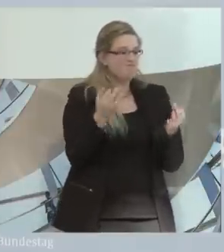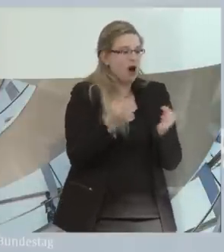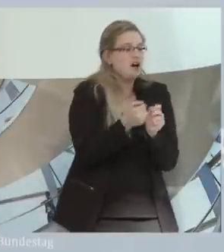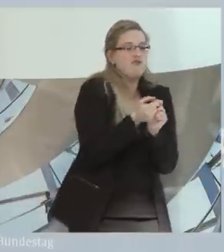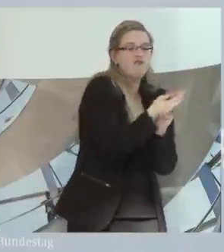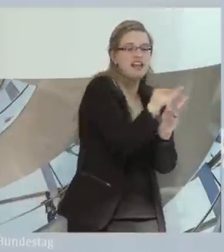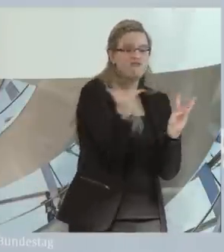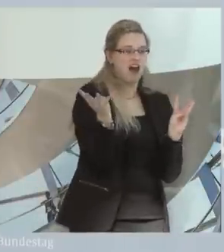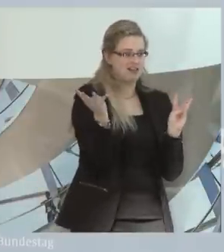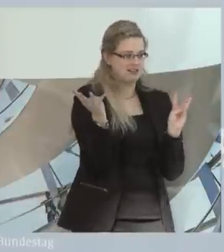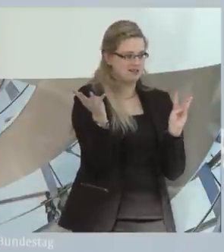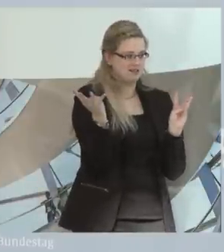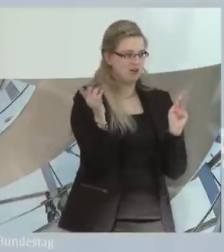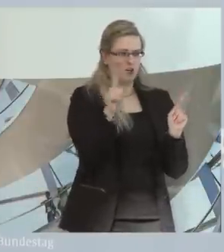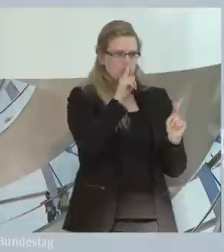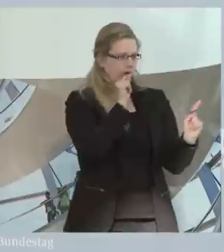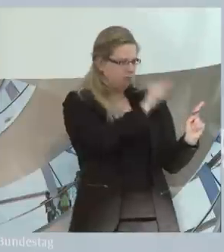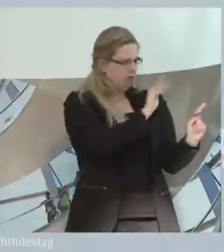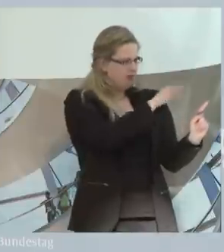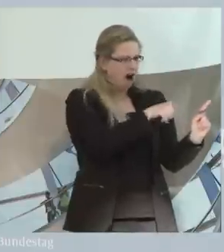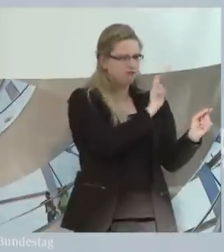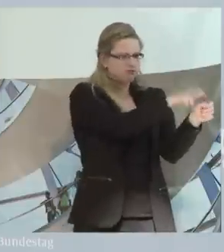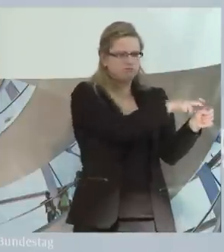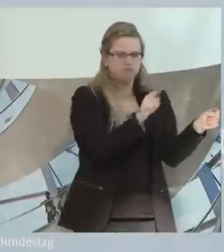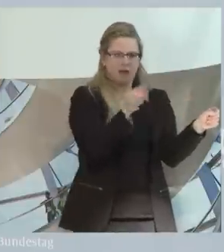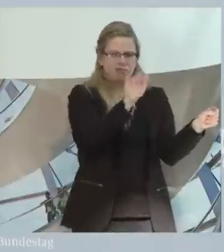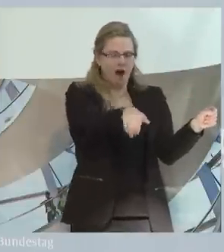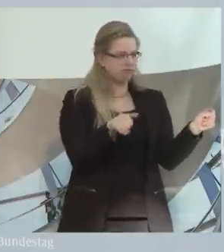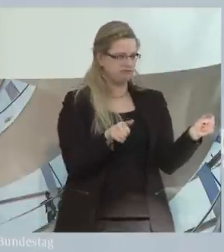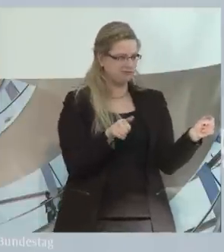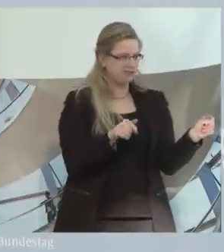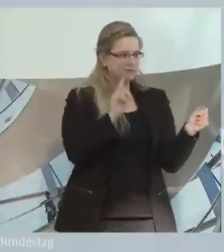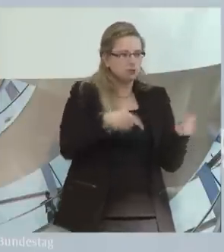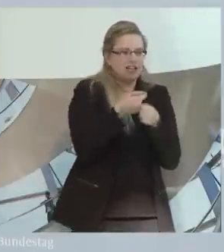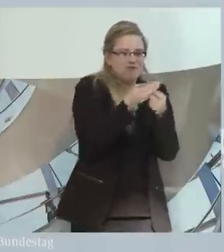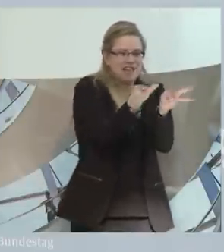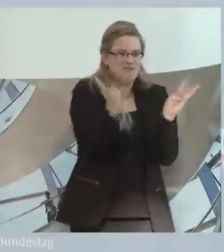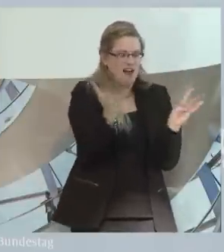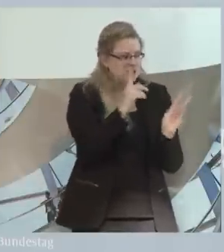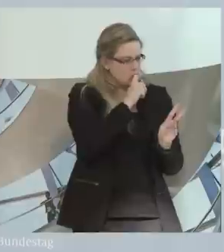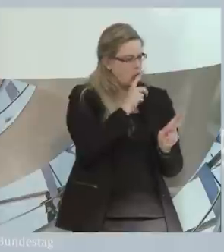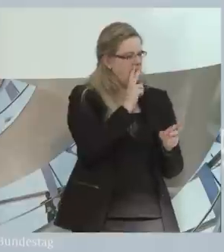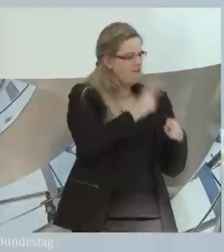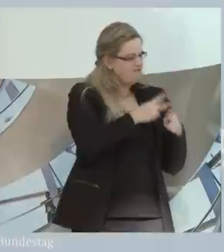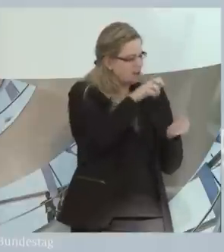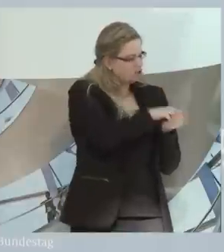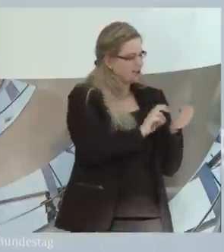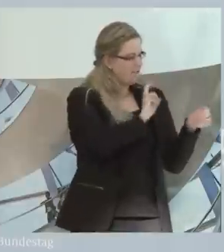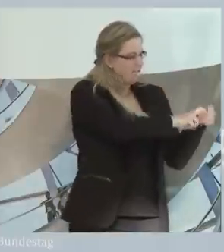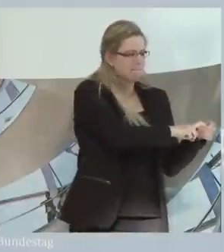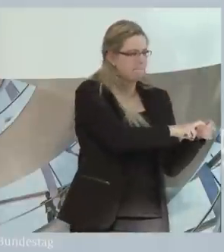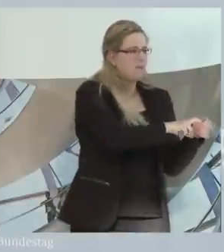für Wahlfreiheit. Es bedarf daher mehr gleichwertige Angebote außerhalb einer Werkstatt, etwa in